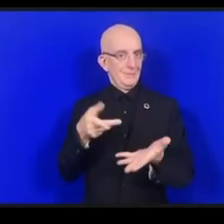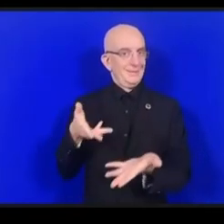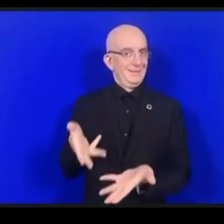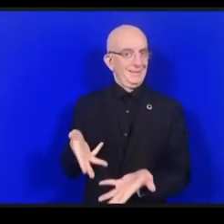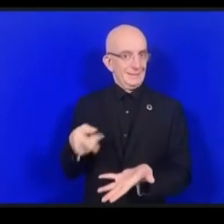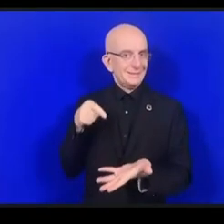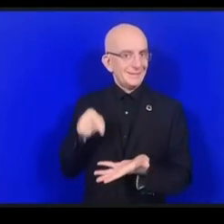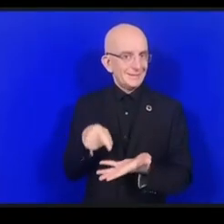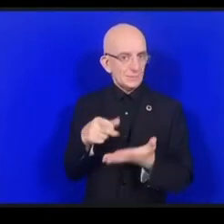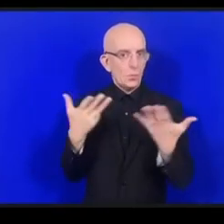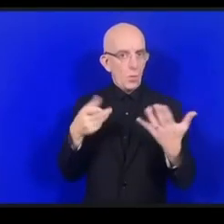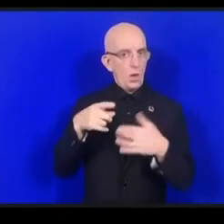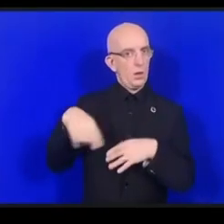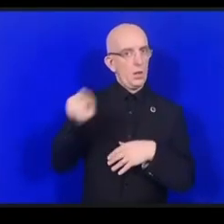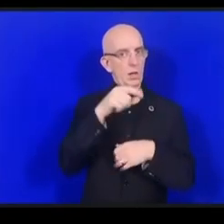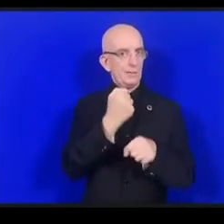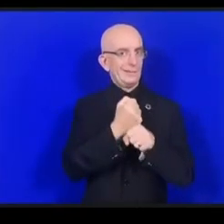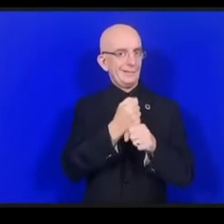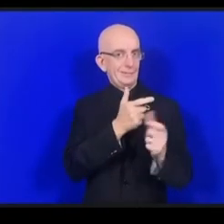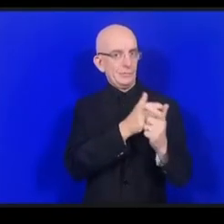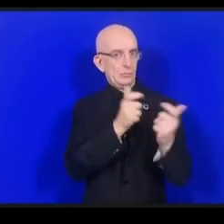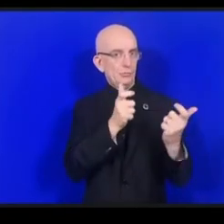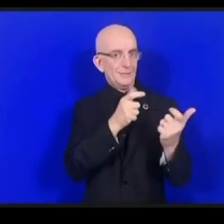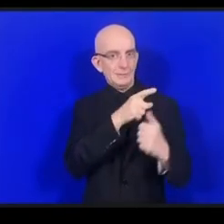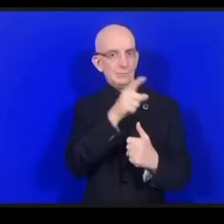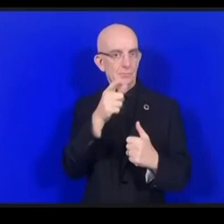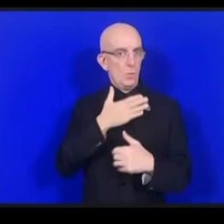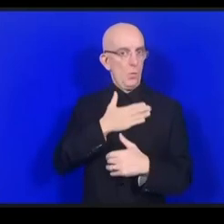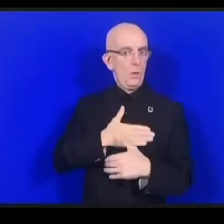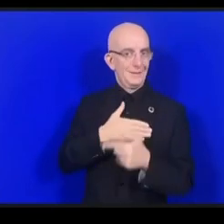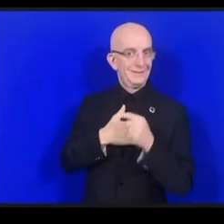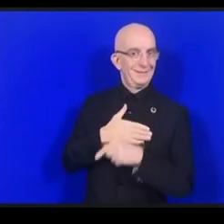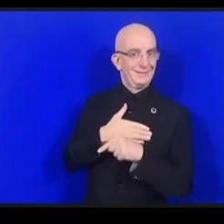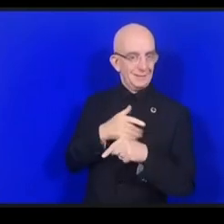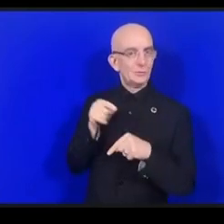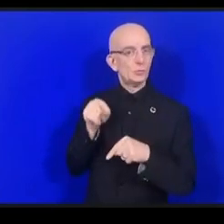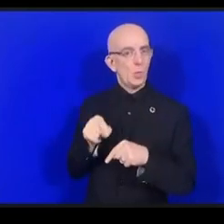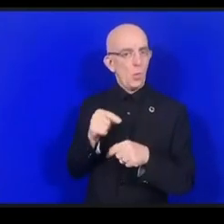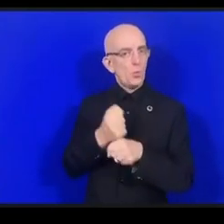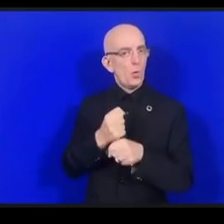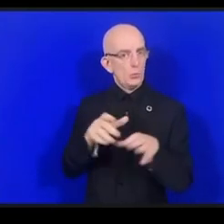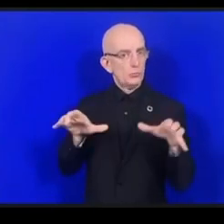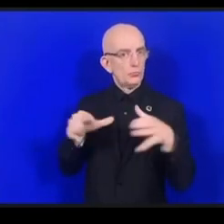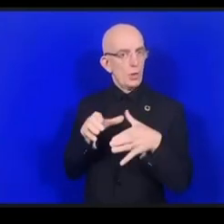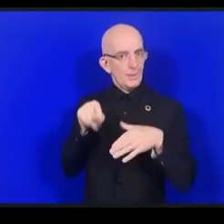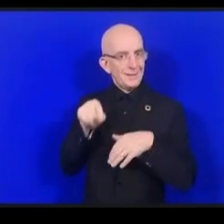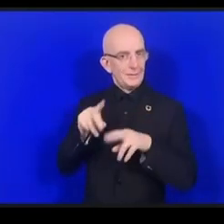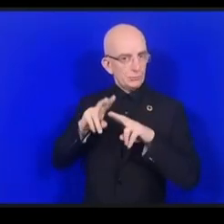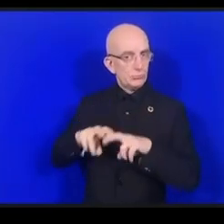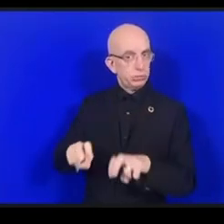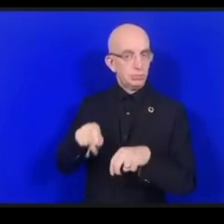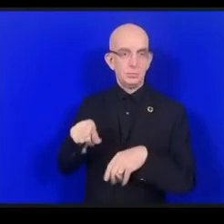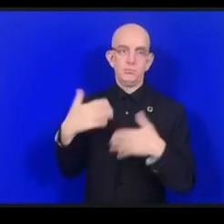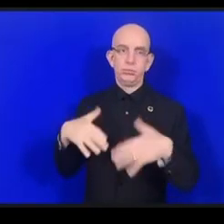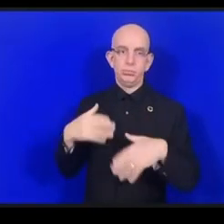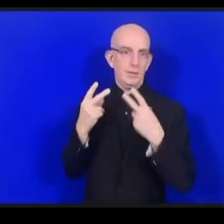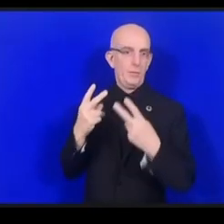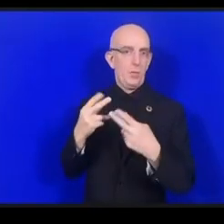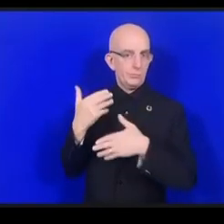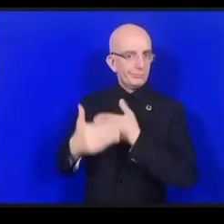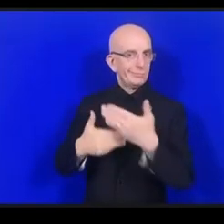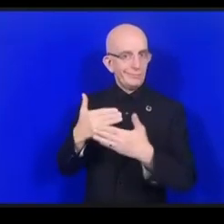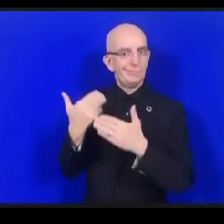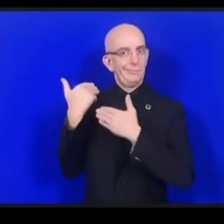الأمن السيبراني التي يحتاج إليها العاملين في القطاع إضافة إلى فريق